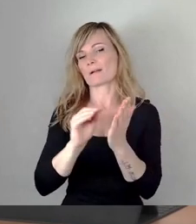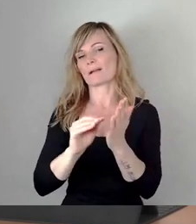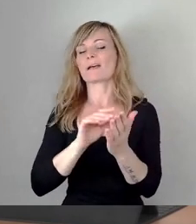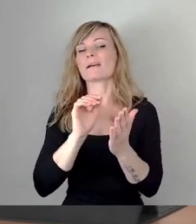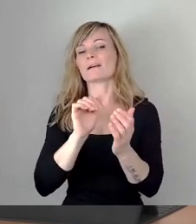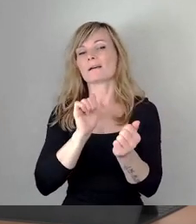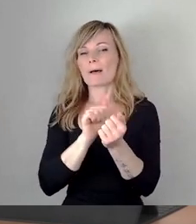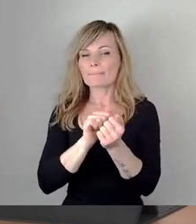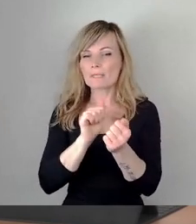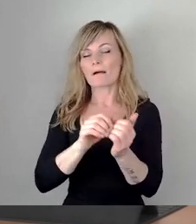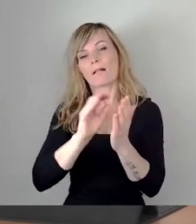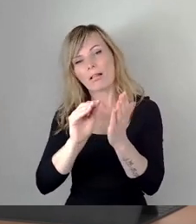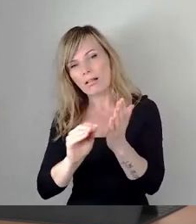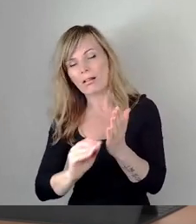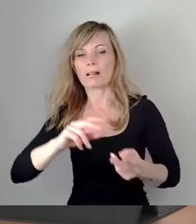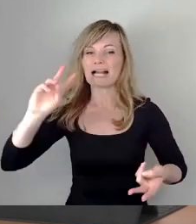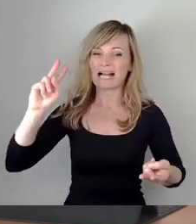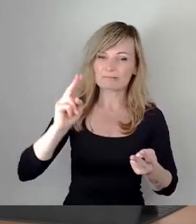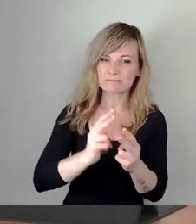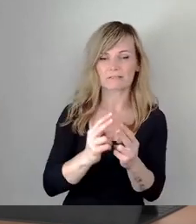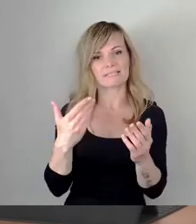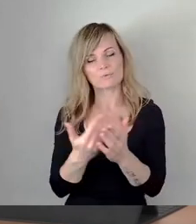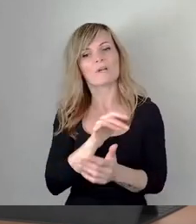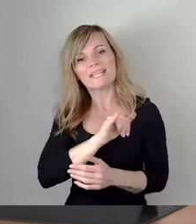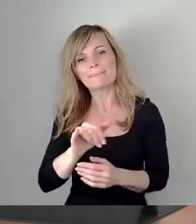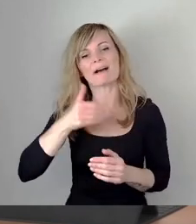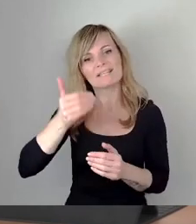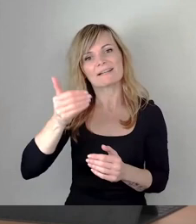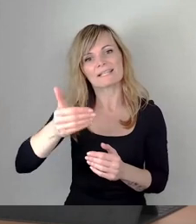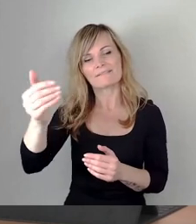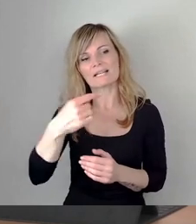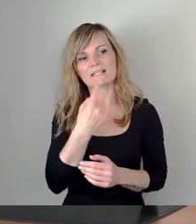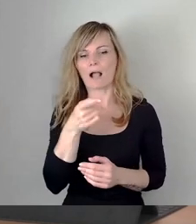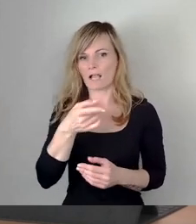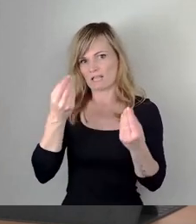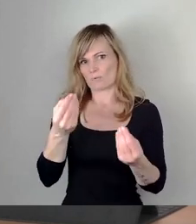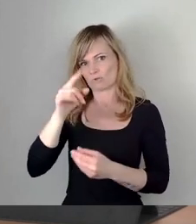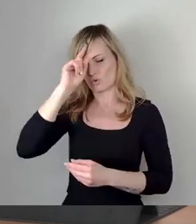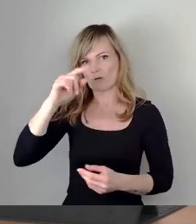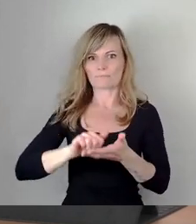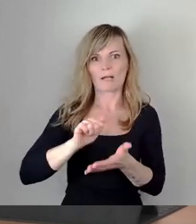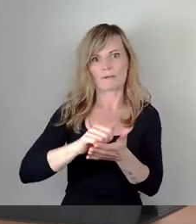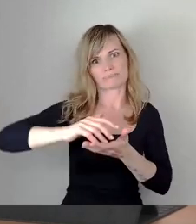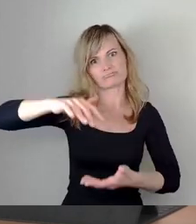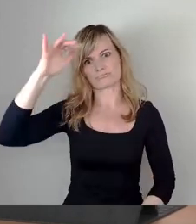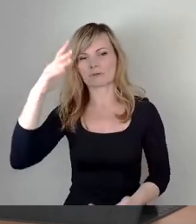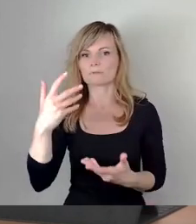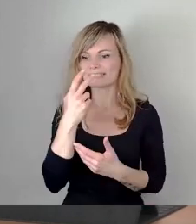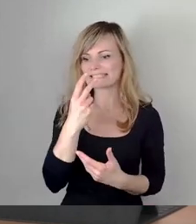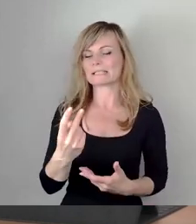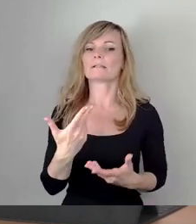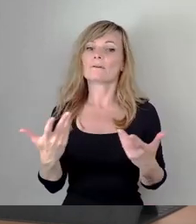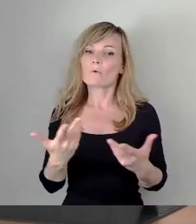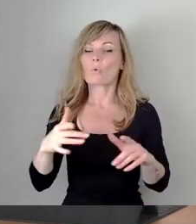Generationen immer wieder vorgetragen wird. Nur sehen wir in unserer Gesellschaft, und das ist dann das Gegenwirkende,